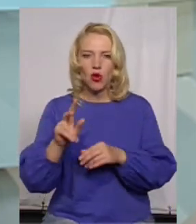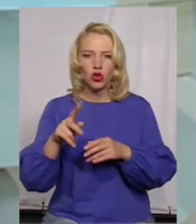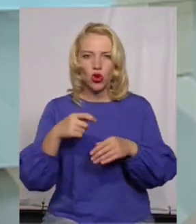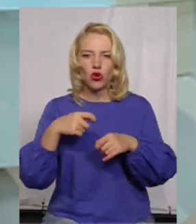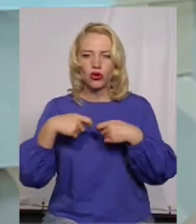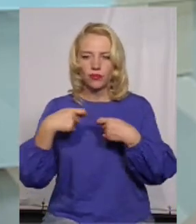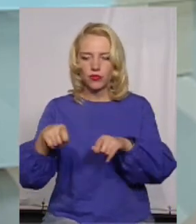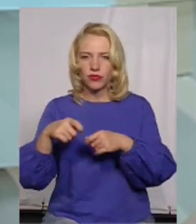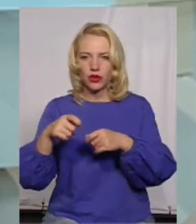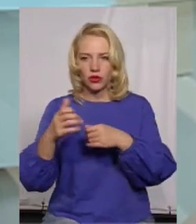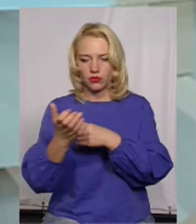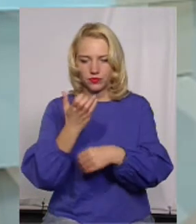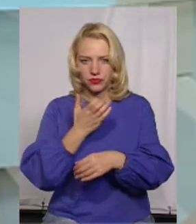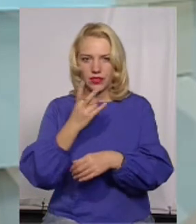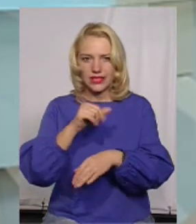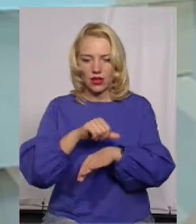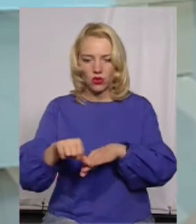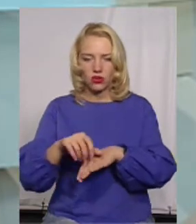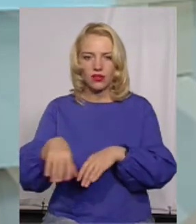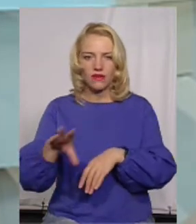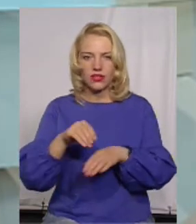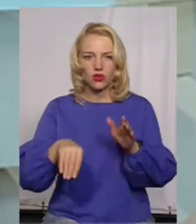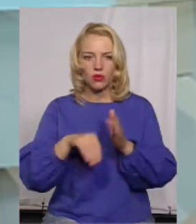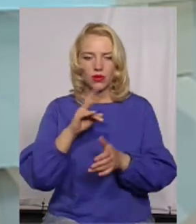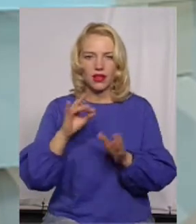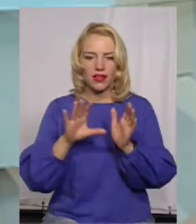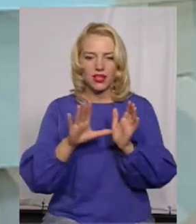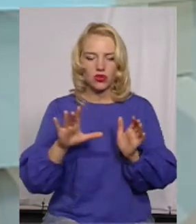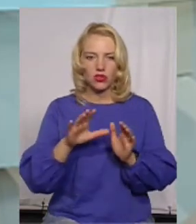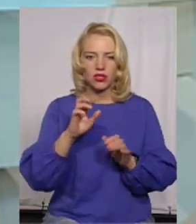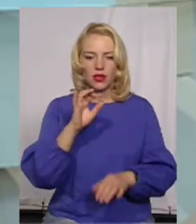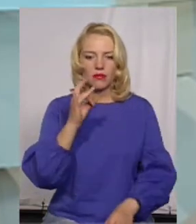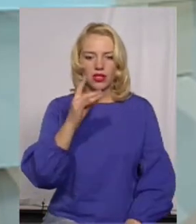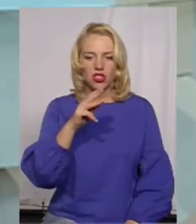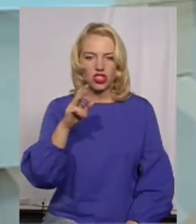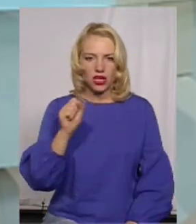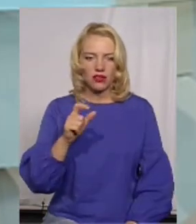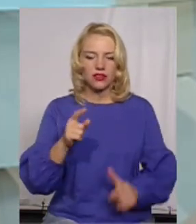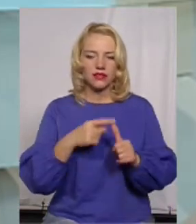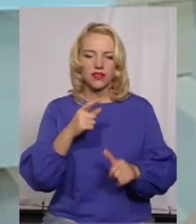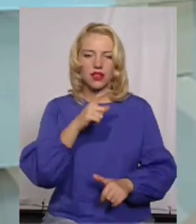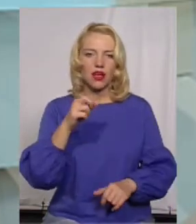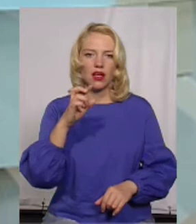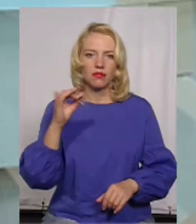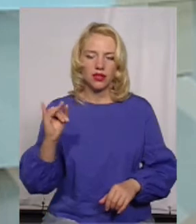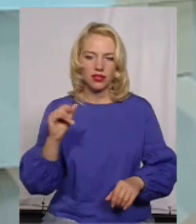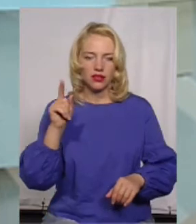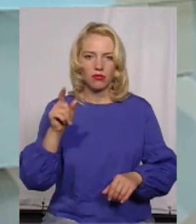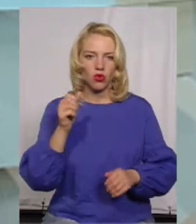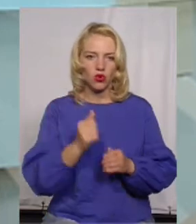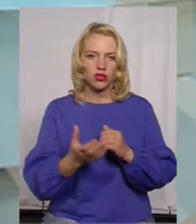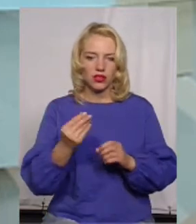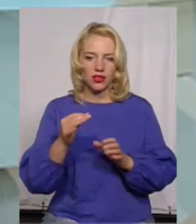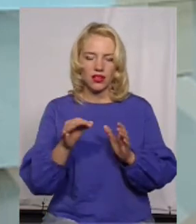кордону, він весь купується на енергетичних біржах-хабах. І там ціна на цей газ коливається кожного дня. Тому,